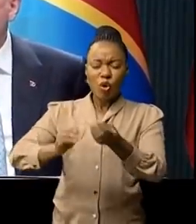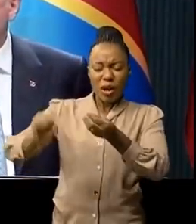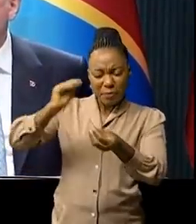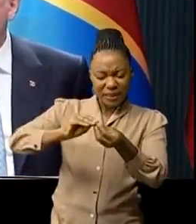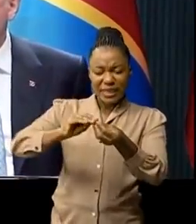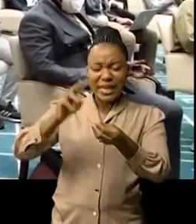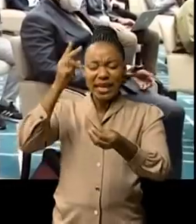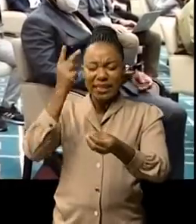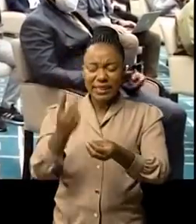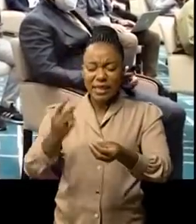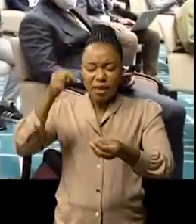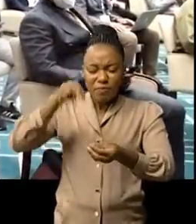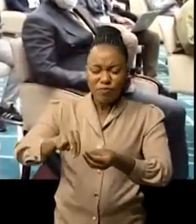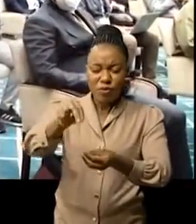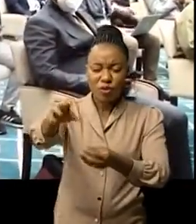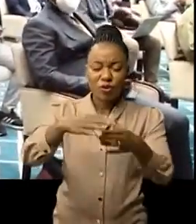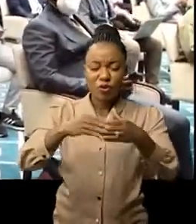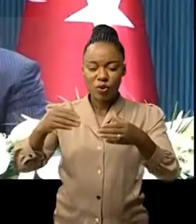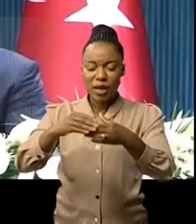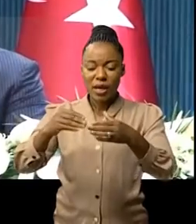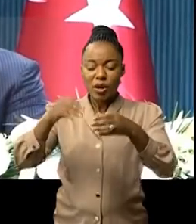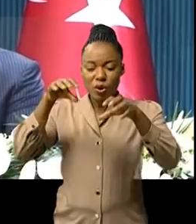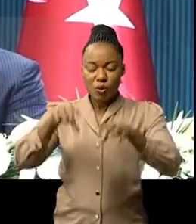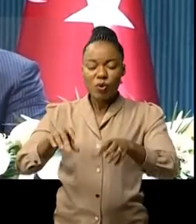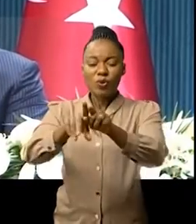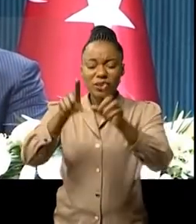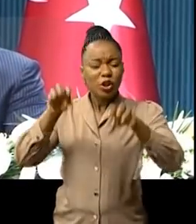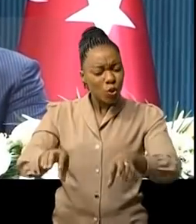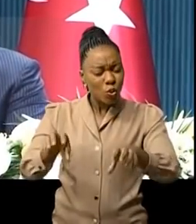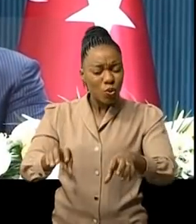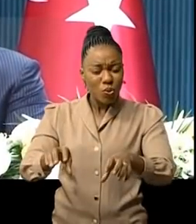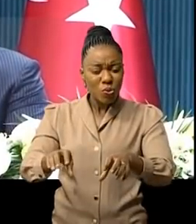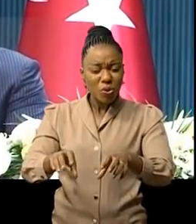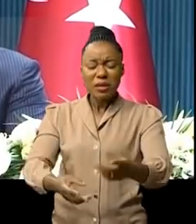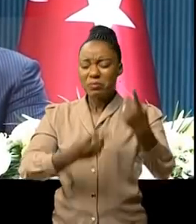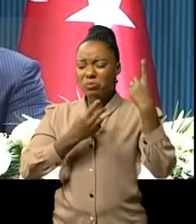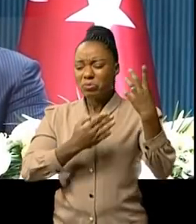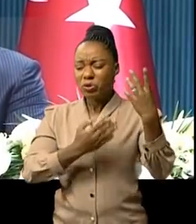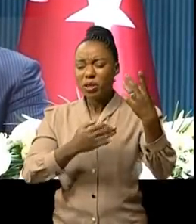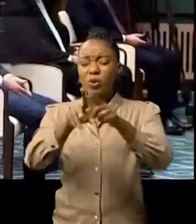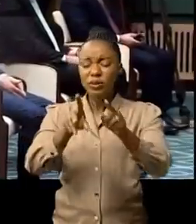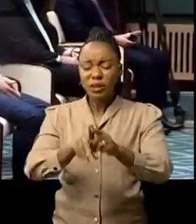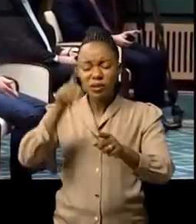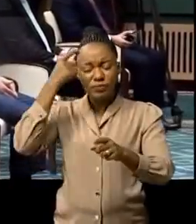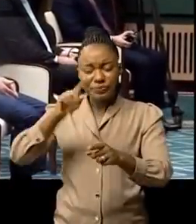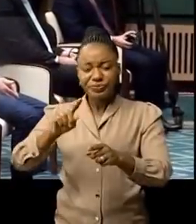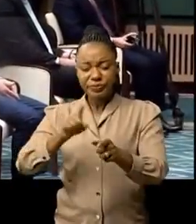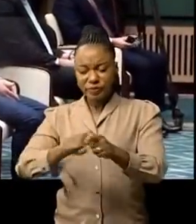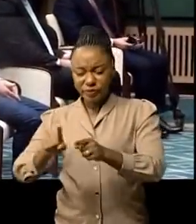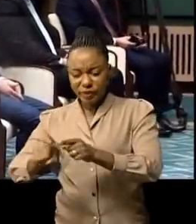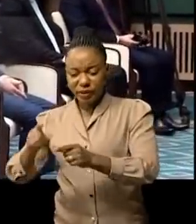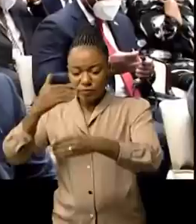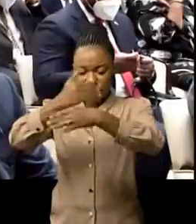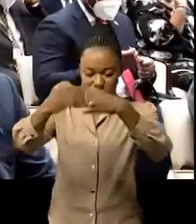d'ici quelques années. La RDC représente une réelle opportunité économique dans plusieurs domaines, notamment les